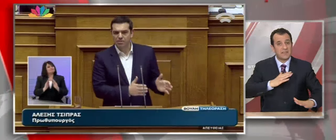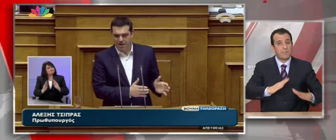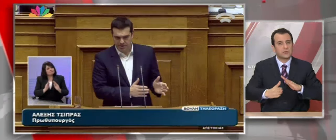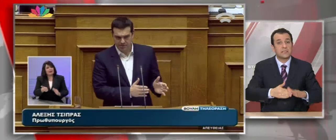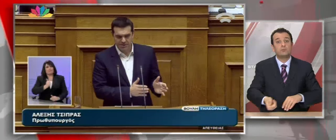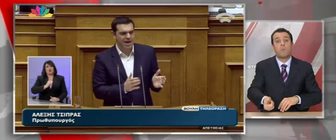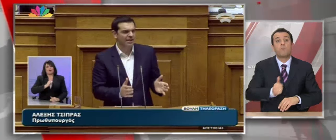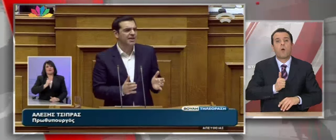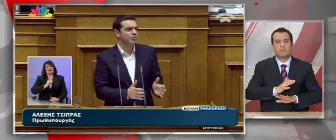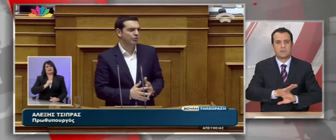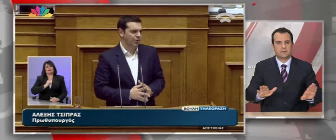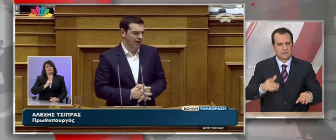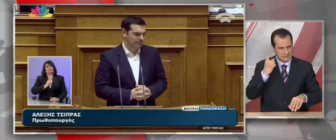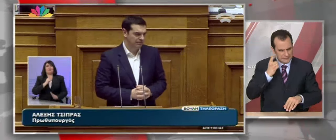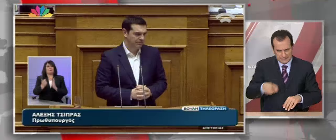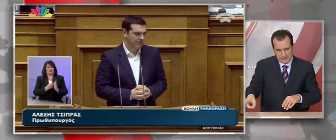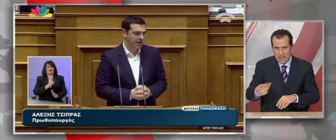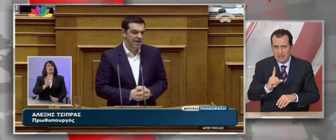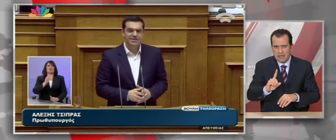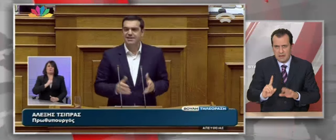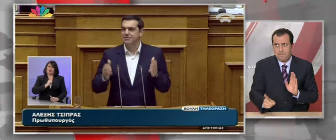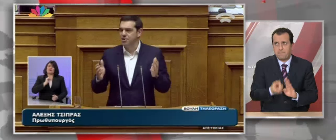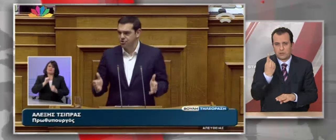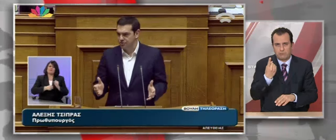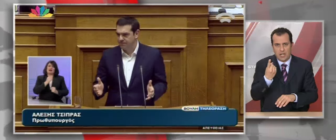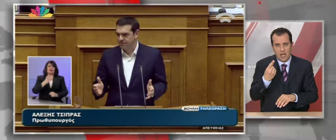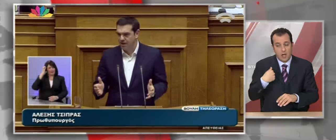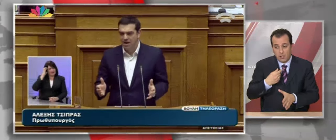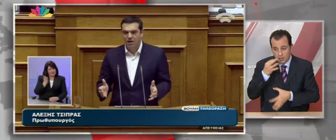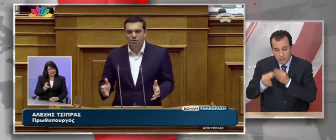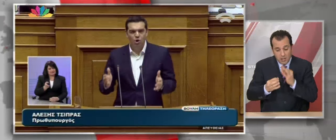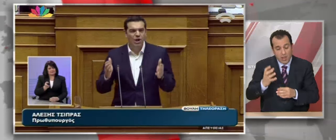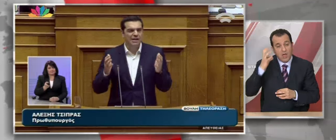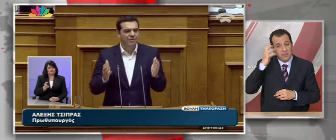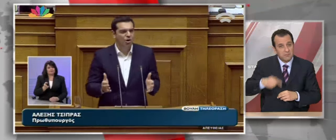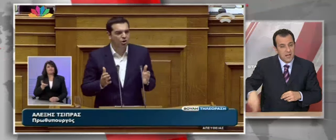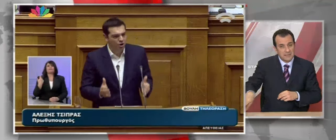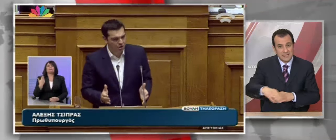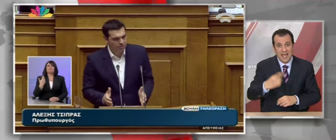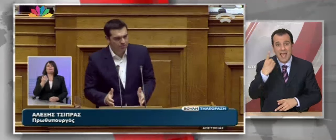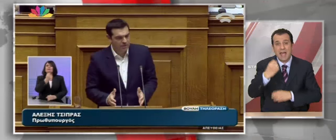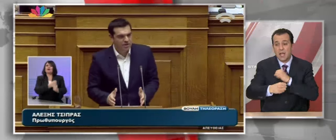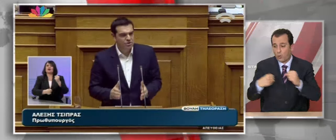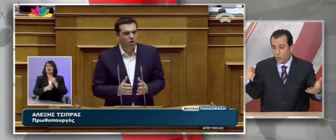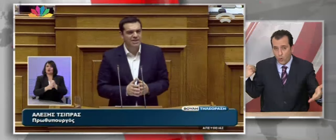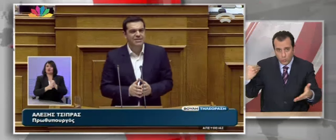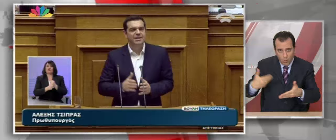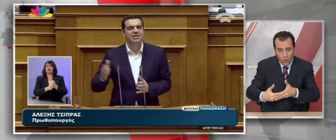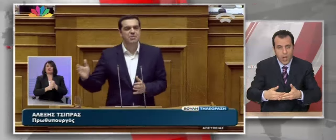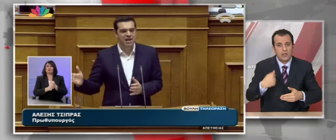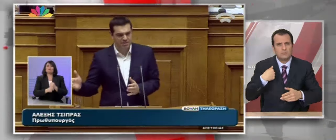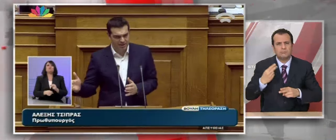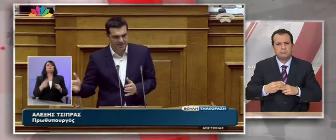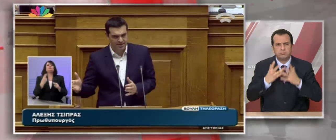μόνοι μας. Ξέρετε δεν είναι η πρώτη φορά. Σας θυμίζω τον τελευταίο χρόνο σε όλες τις